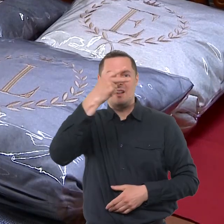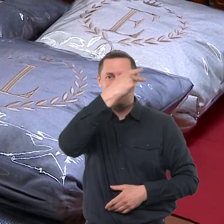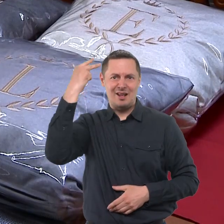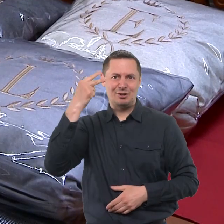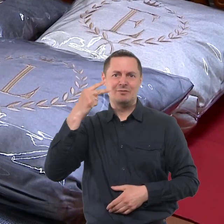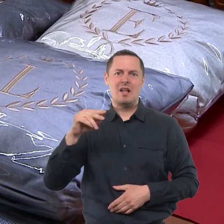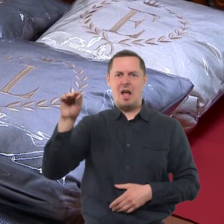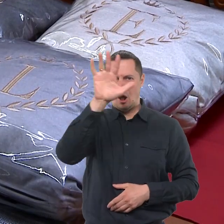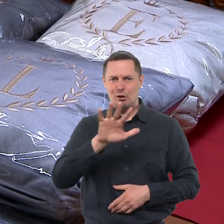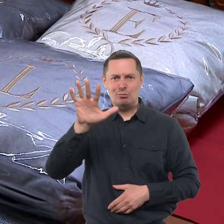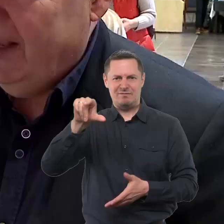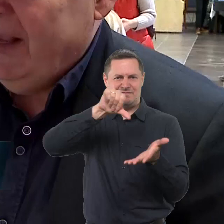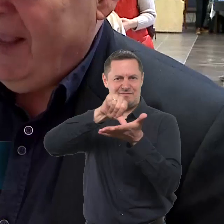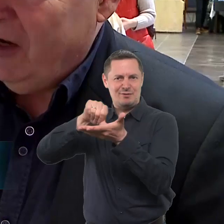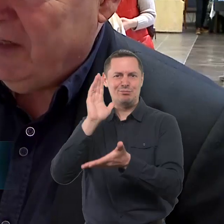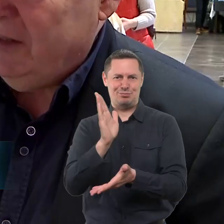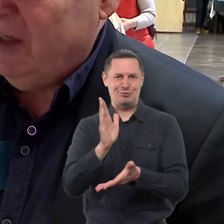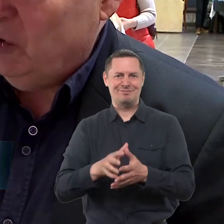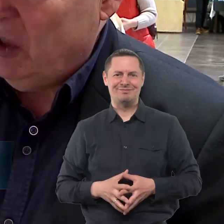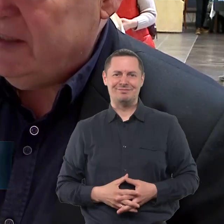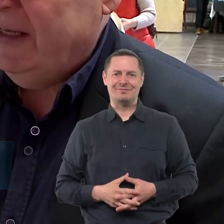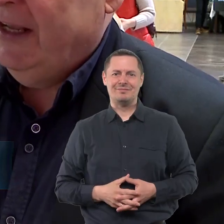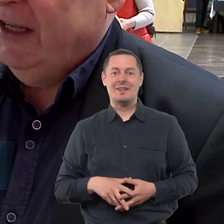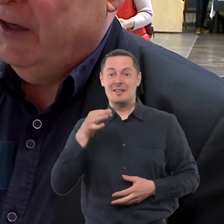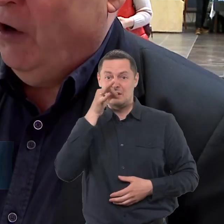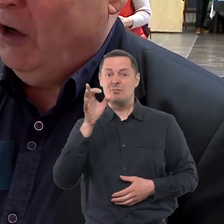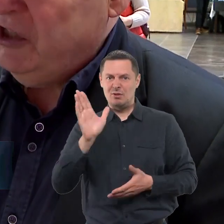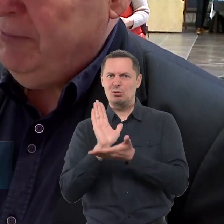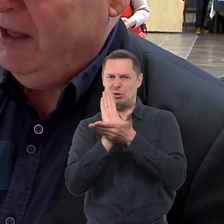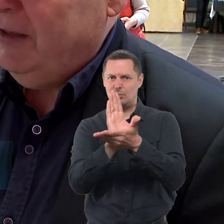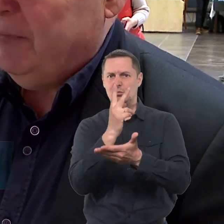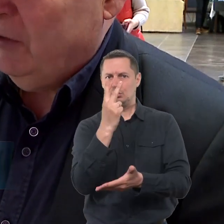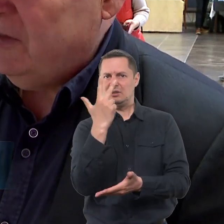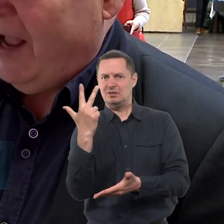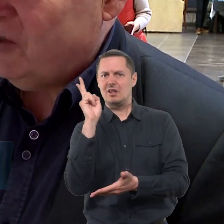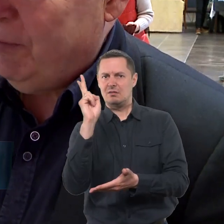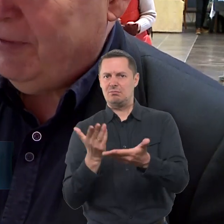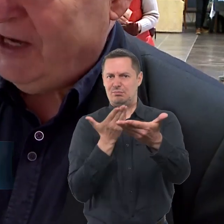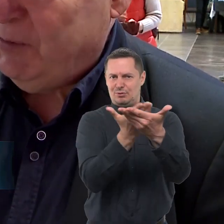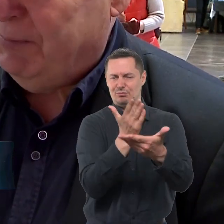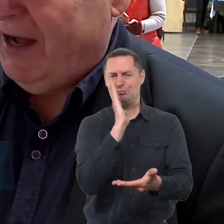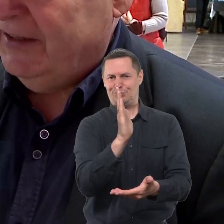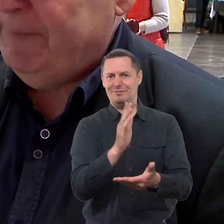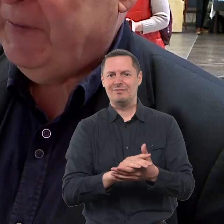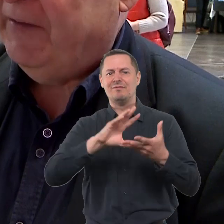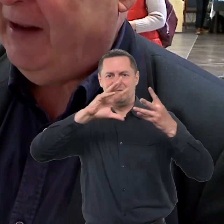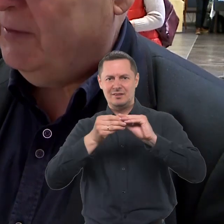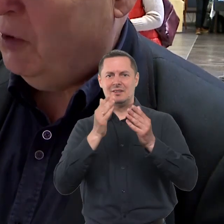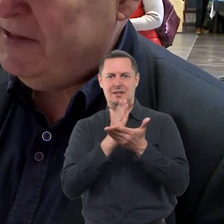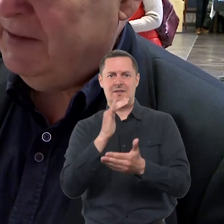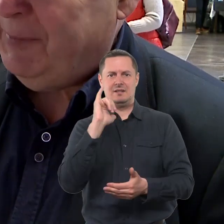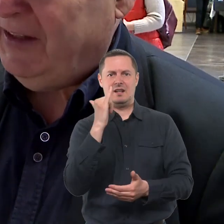Tikvienai nominacijai bus atrinktas kelios kandidatūros, O šiaip tai balus rašomi balai,